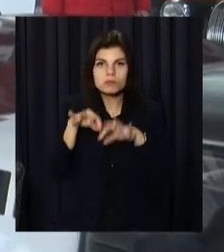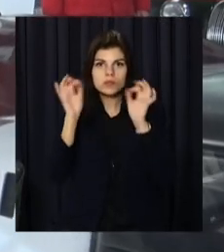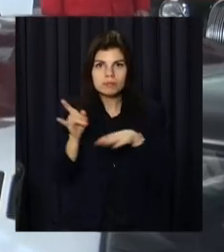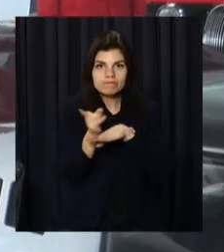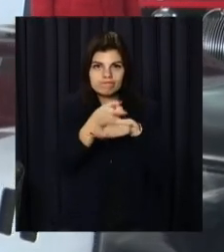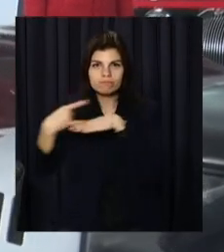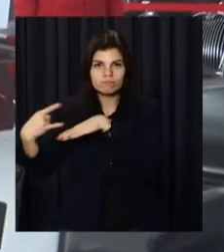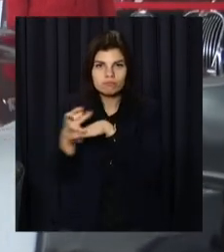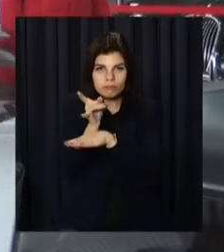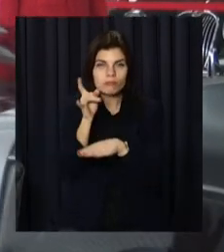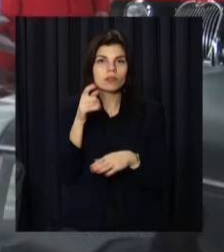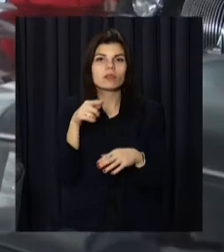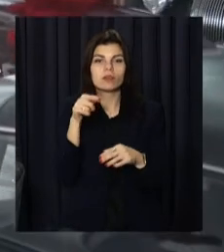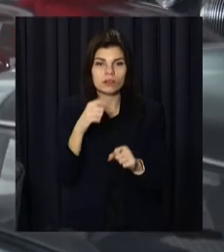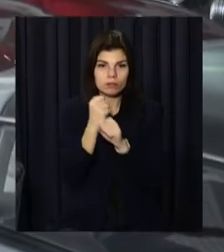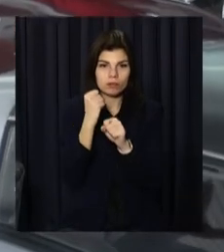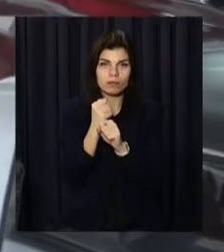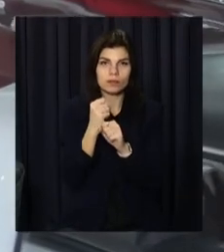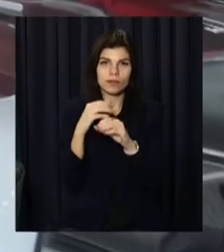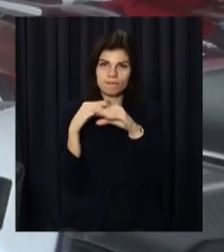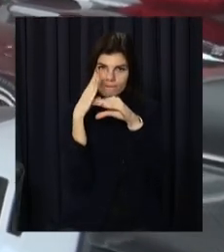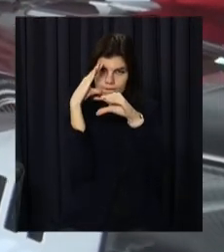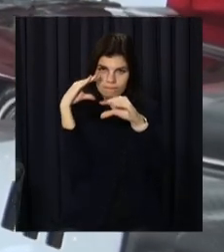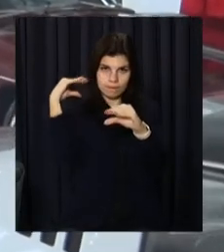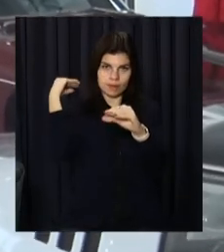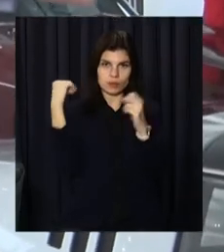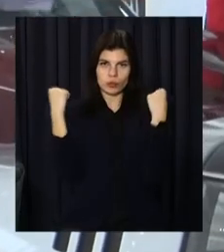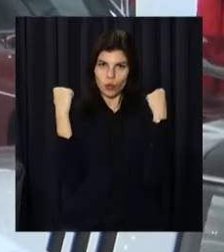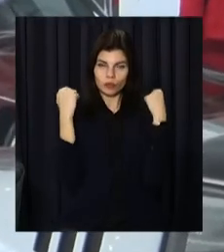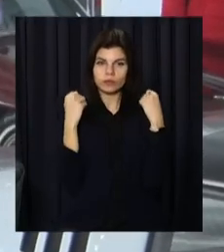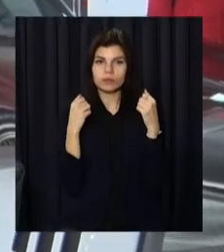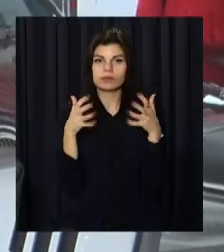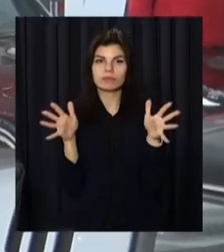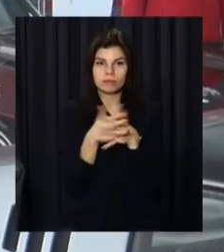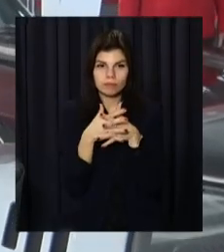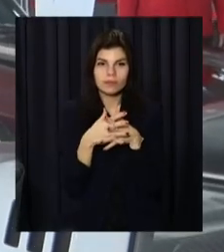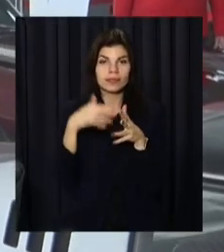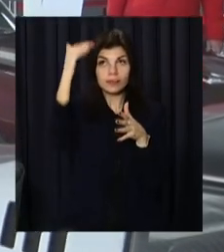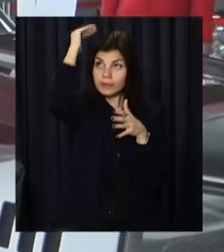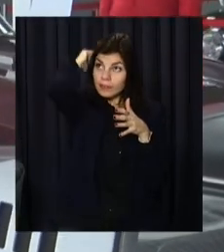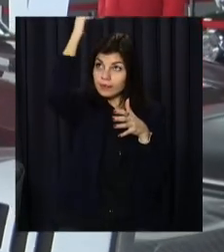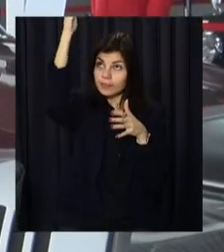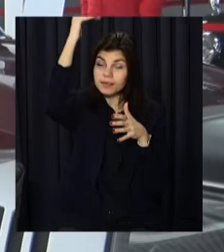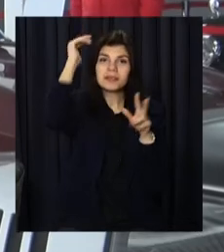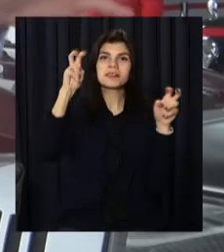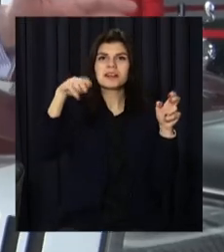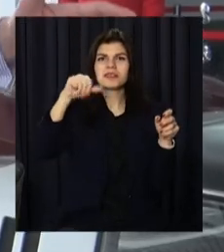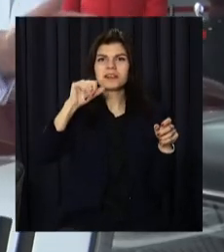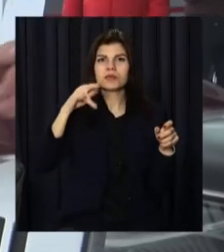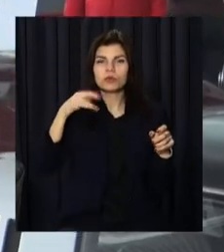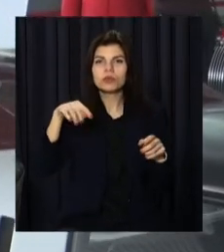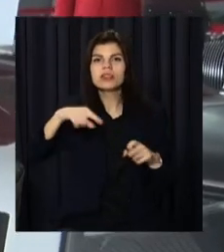комфорту, кузов розробили з пініфарі, на такий салон був, знімається дах, називається «Тарга», зробили